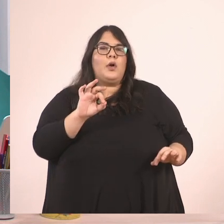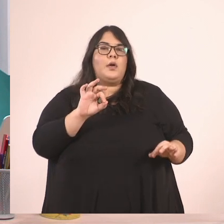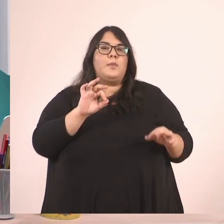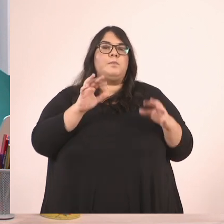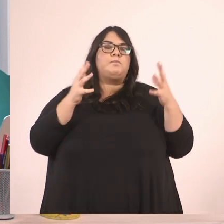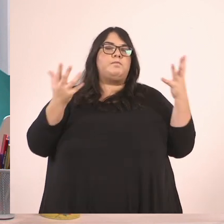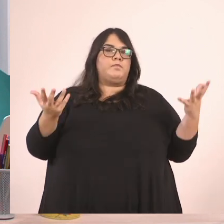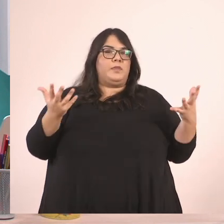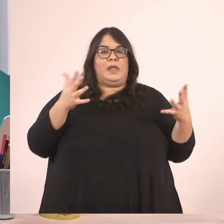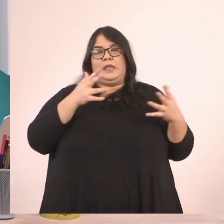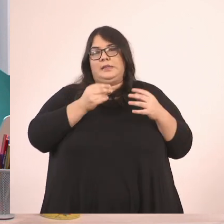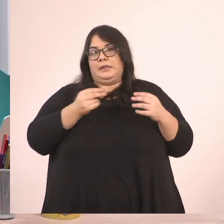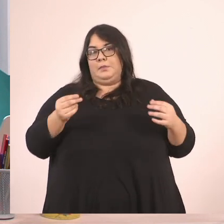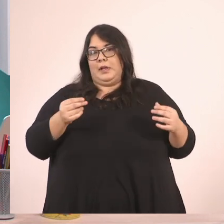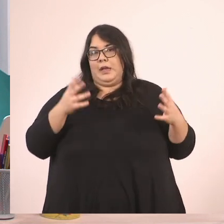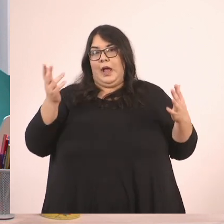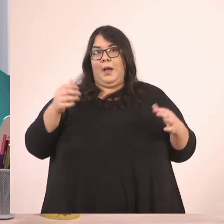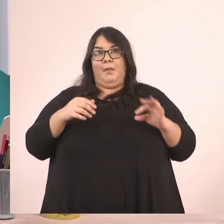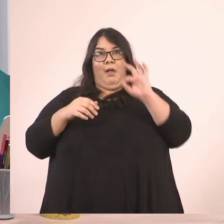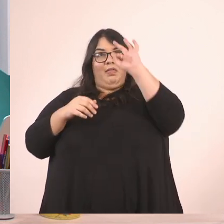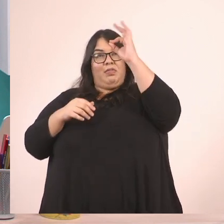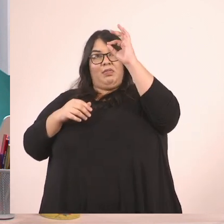Προφανώς επειδή εμφανίζονται στην ίδια θέση